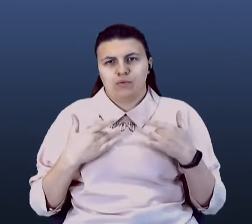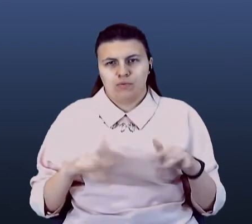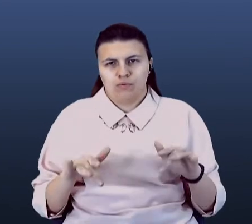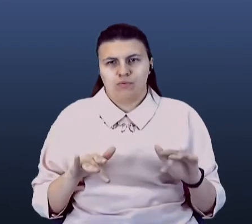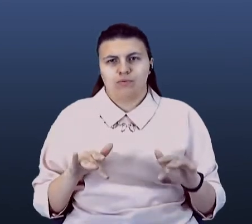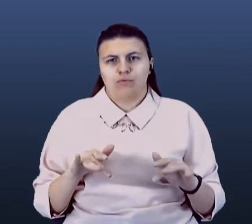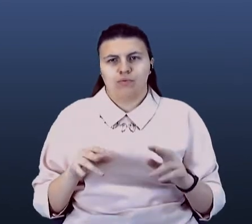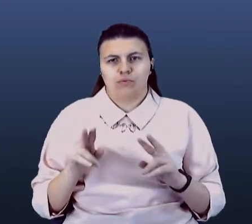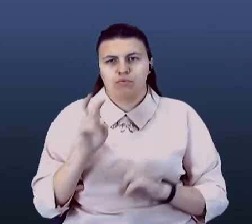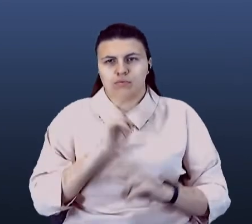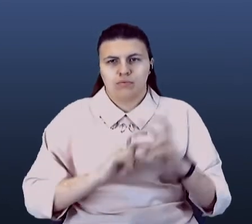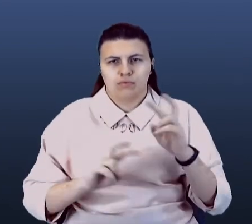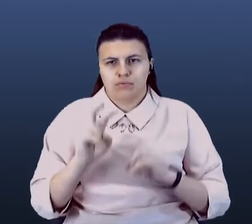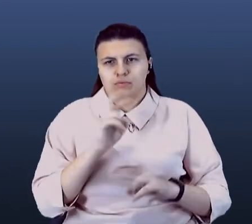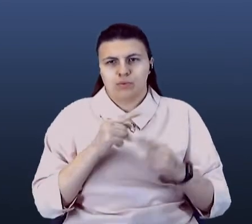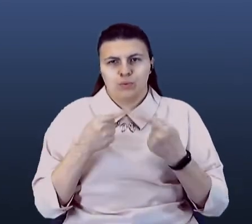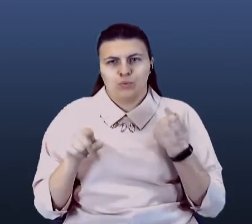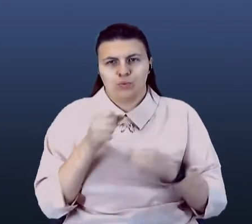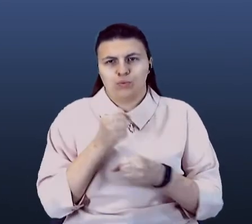другу роботу.